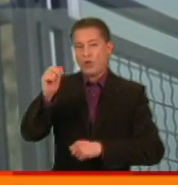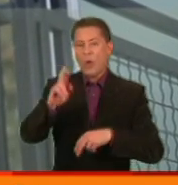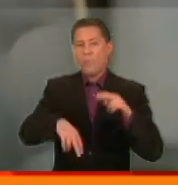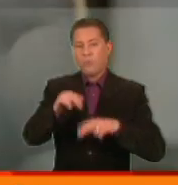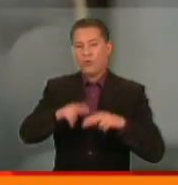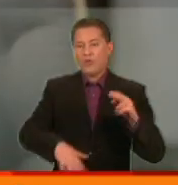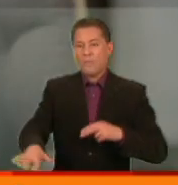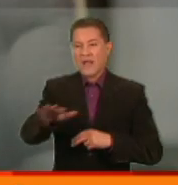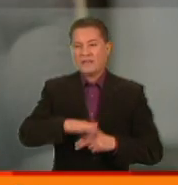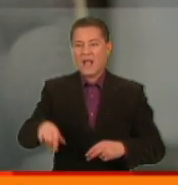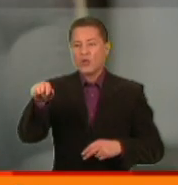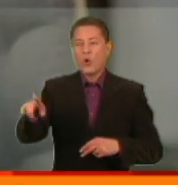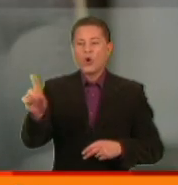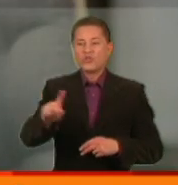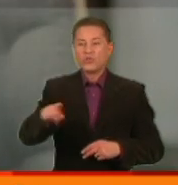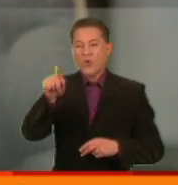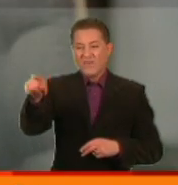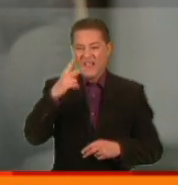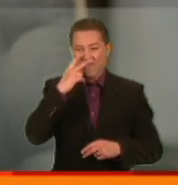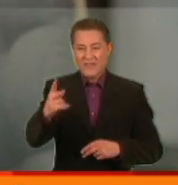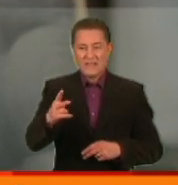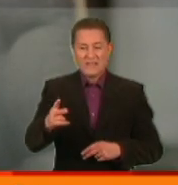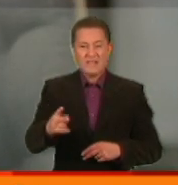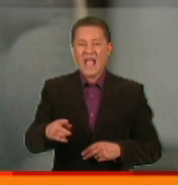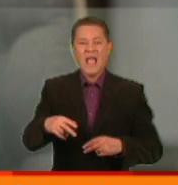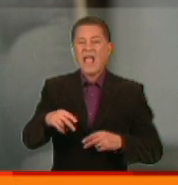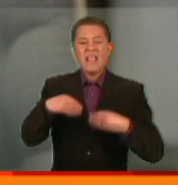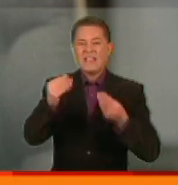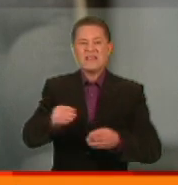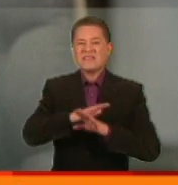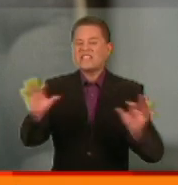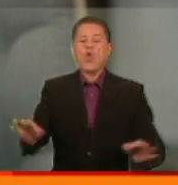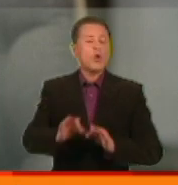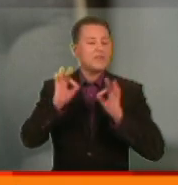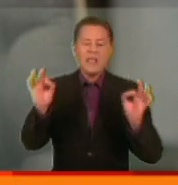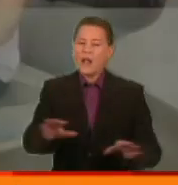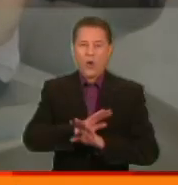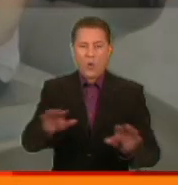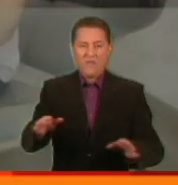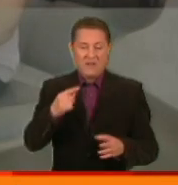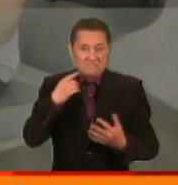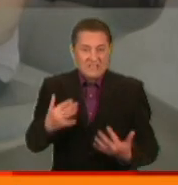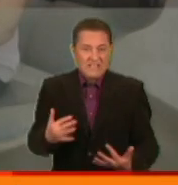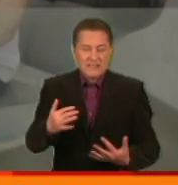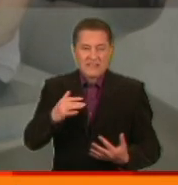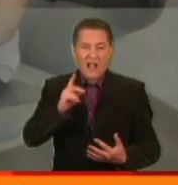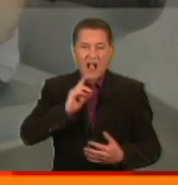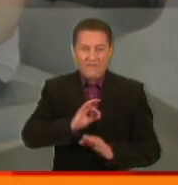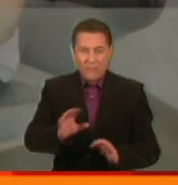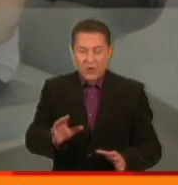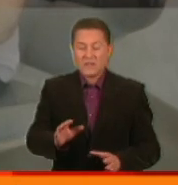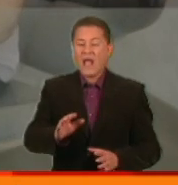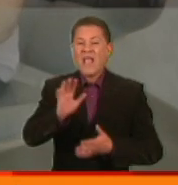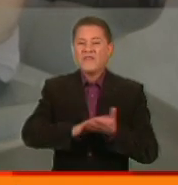Те, що ви бачите, не створює ніякого дискомфорту і не порушує